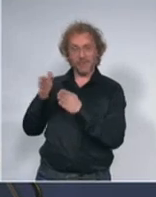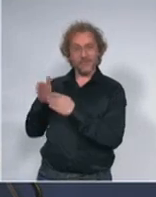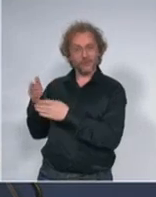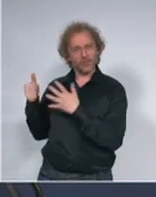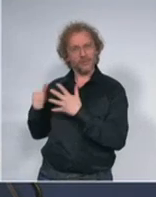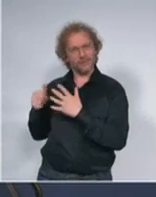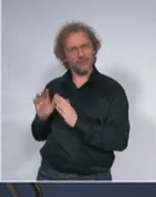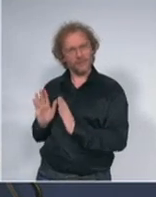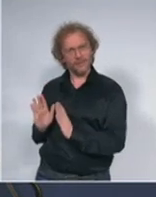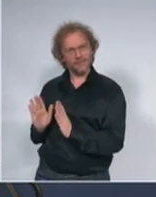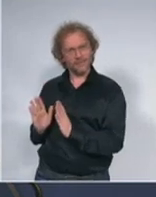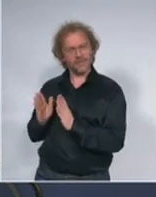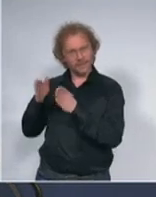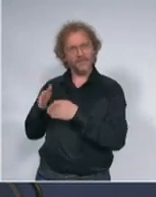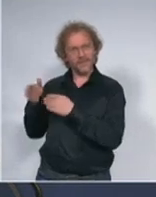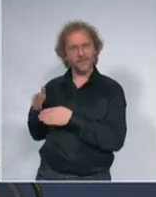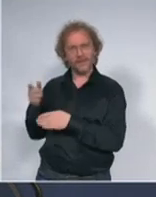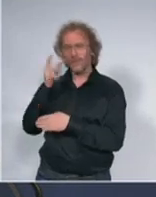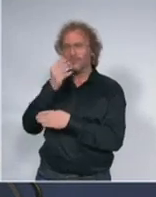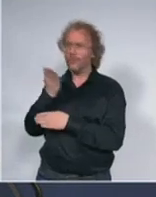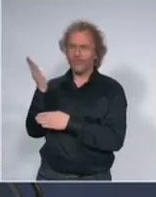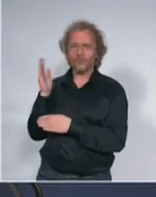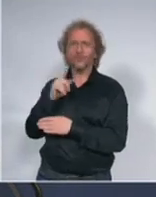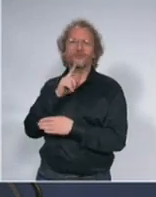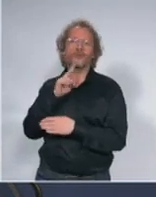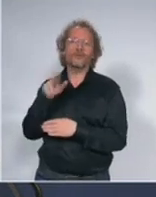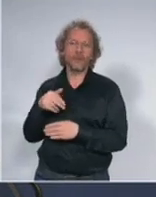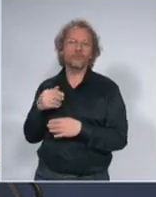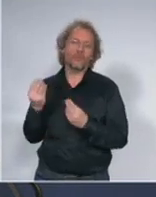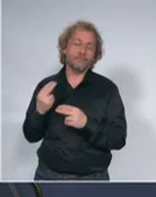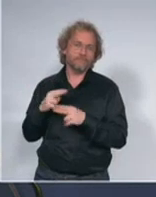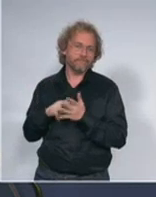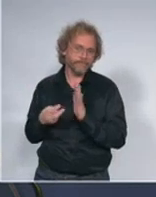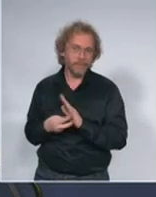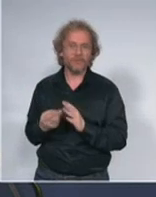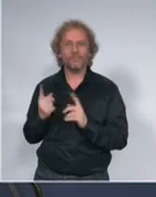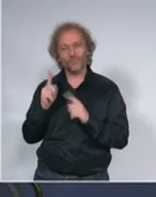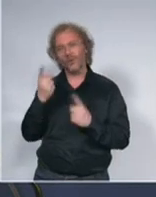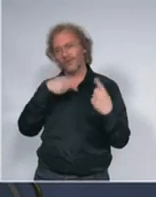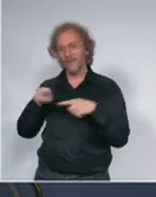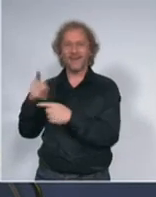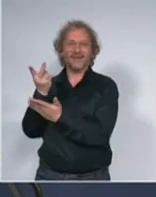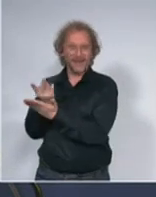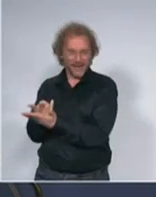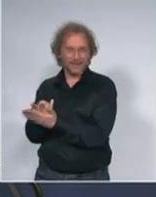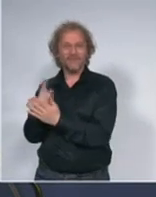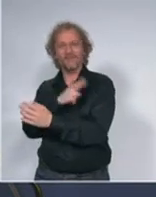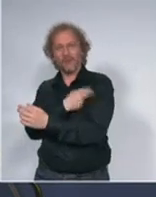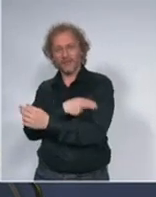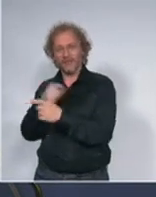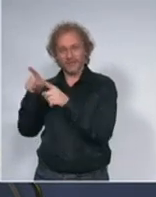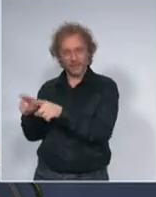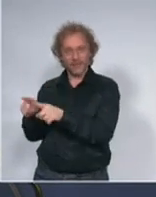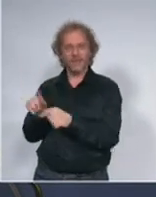ljudi zaraženi koronavirusom koji imaju neke probleme pa moraju da budu hospitalizovani dakle dosta dobro